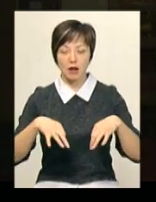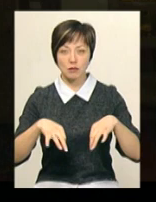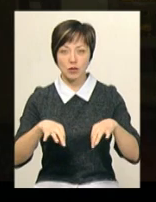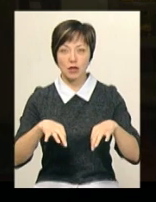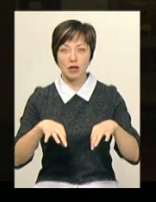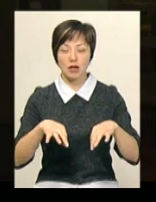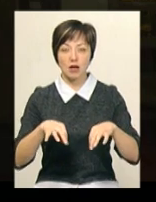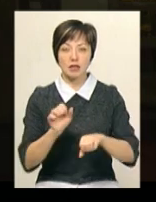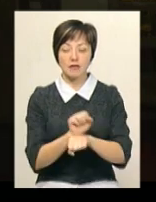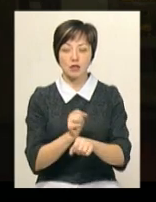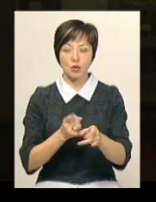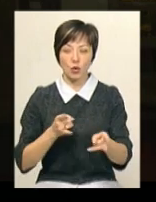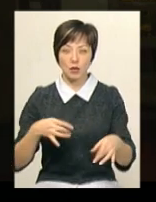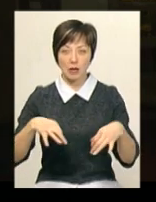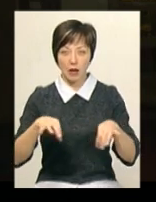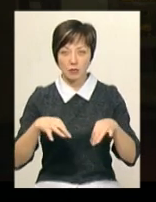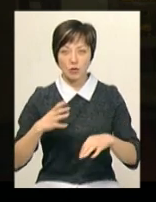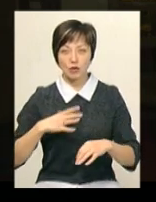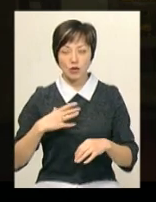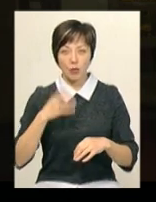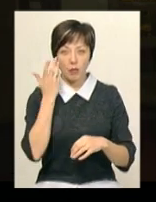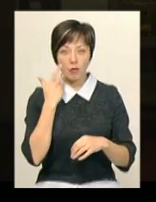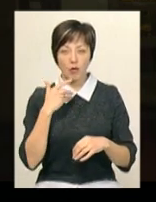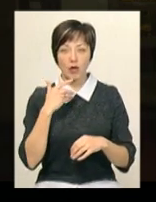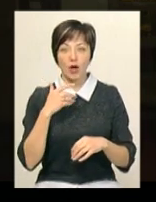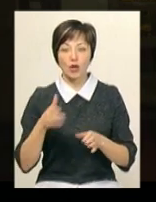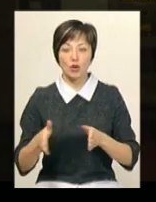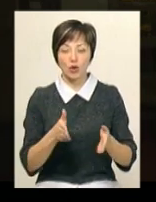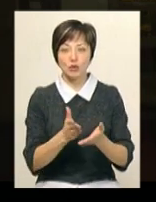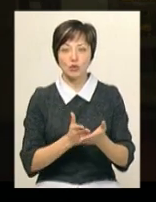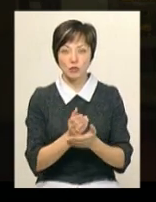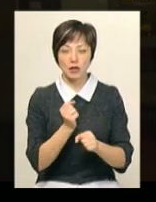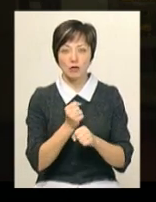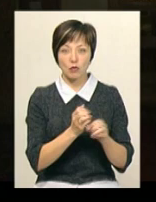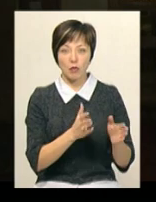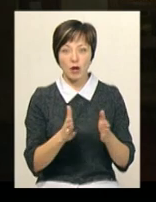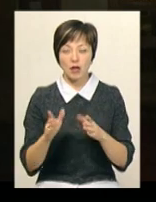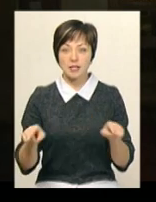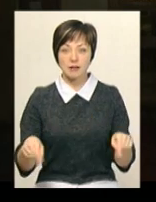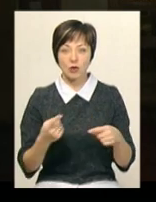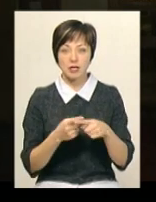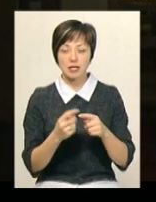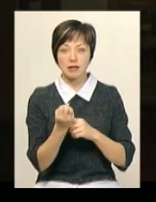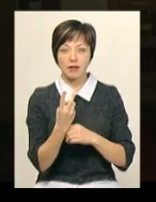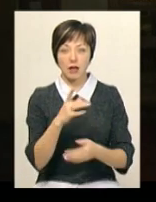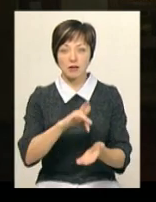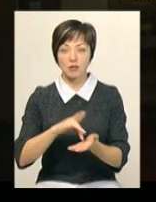в місцях відстою транспорту, який буде очікувати, поки дорожні служби наведуть порядок на дороги. Створені ці 20 пунктів, вони